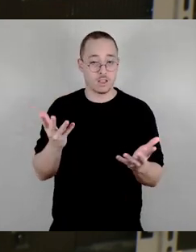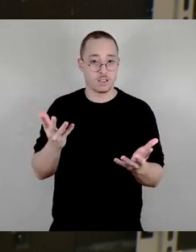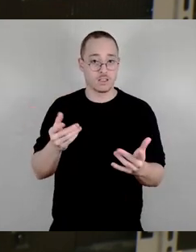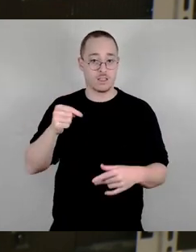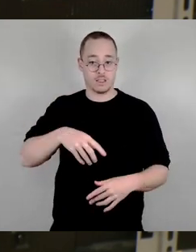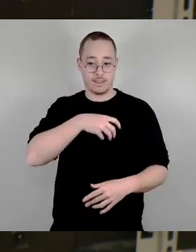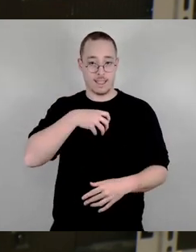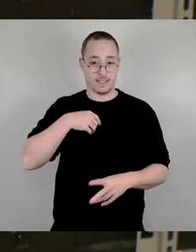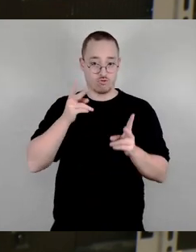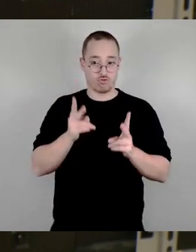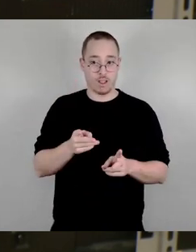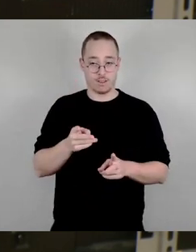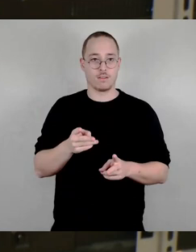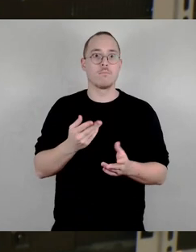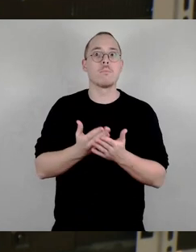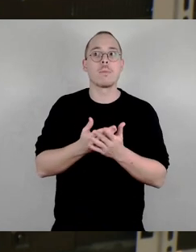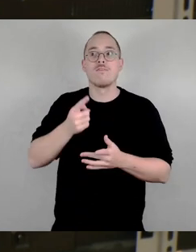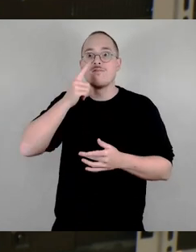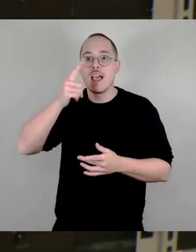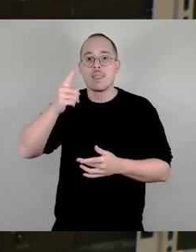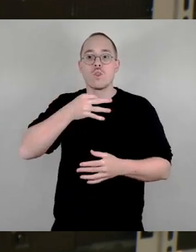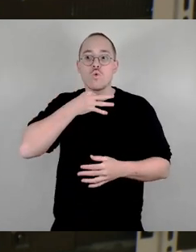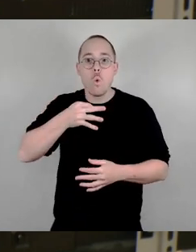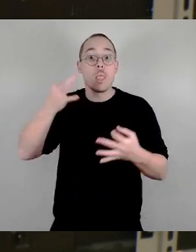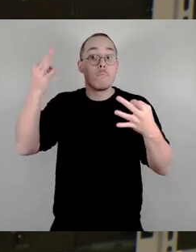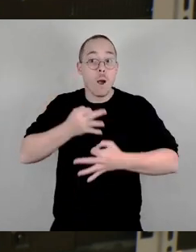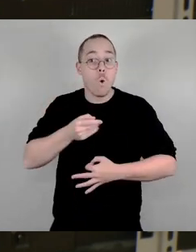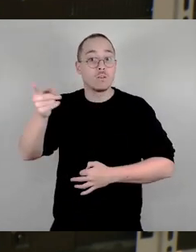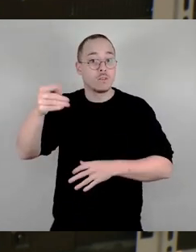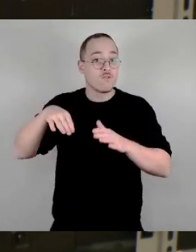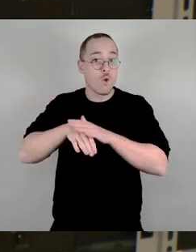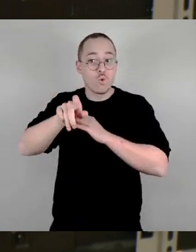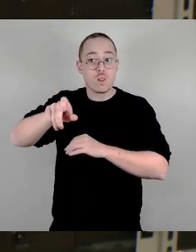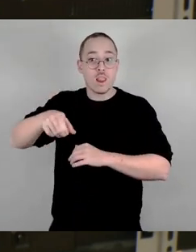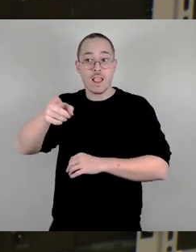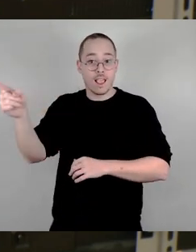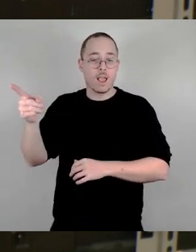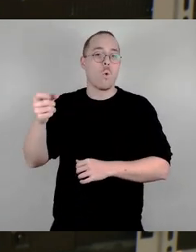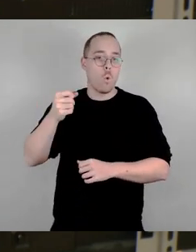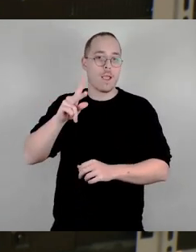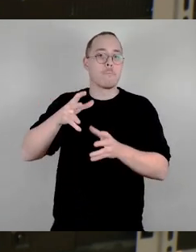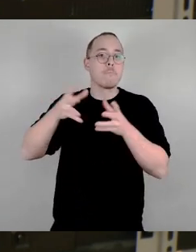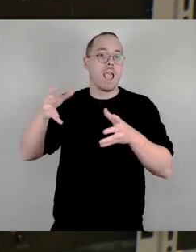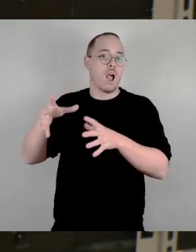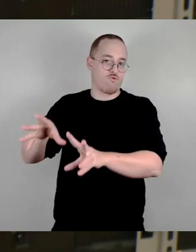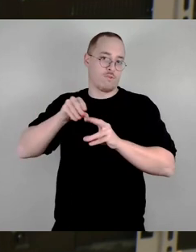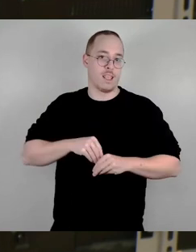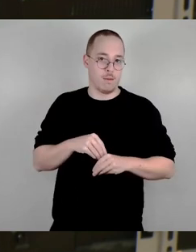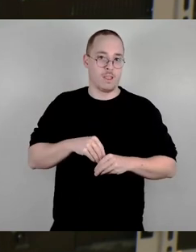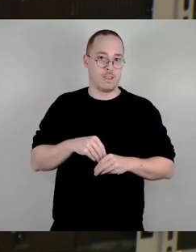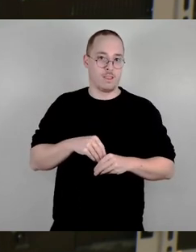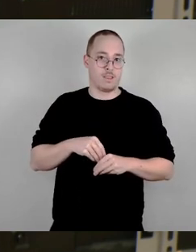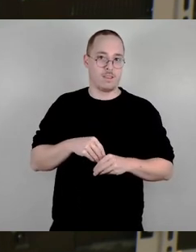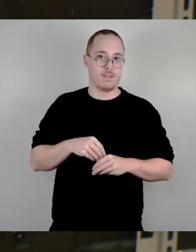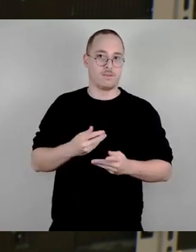Notwendigkeit besteht, auch mehr Geflüchtete aufnimmt, als der Königsteiner Schlüssel vorschreibt. Am Ende macht die